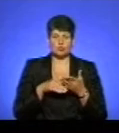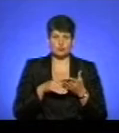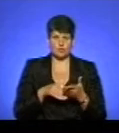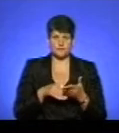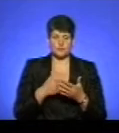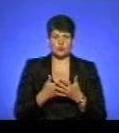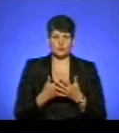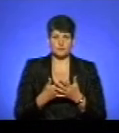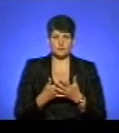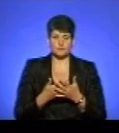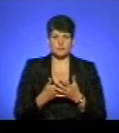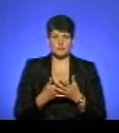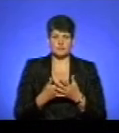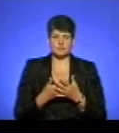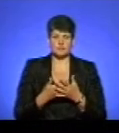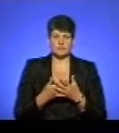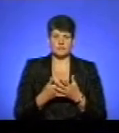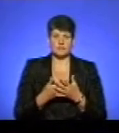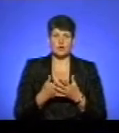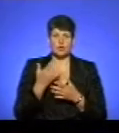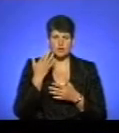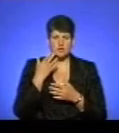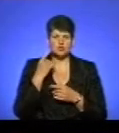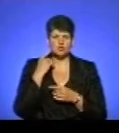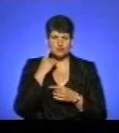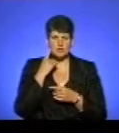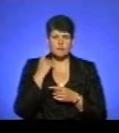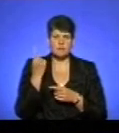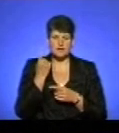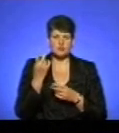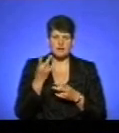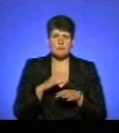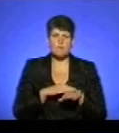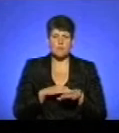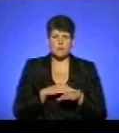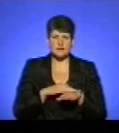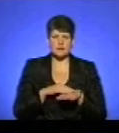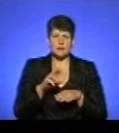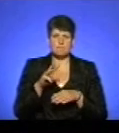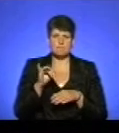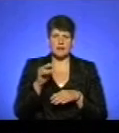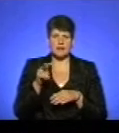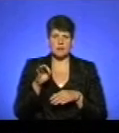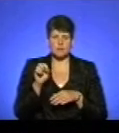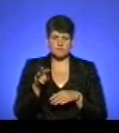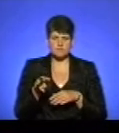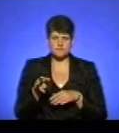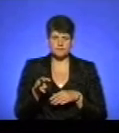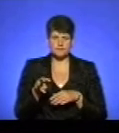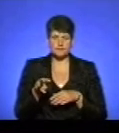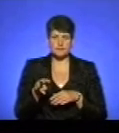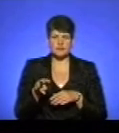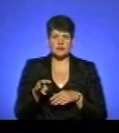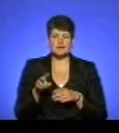Тобто... Я, прошу вибачення, переб'ю вас. Коли чула, що найперше треба помити рану простим перше все – обробити рану